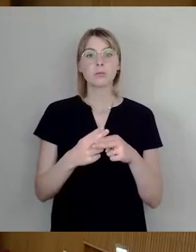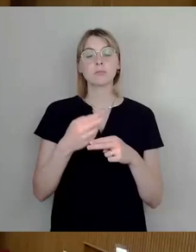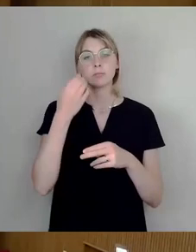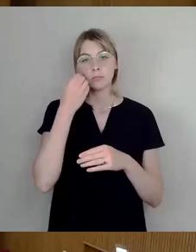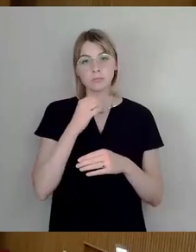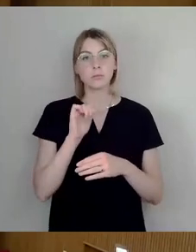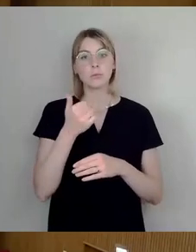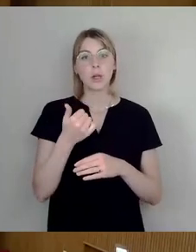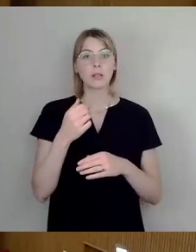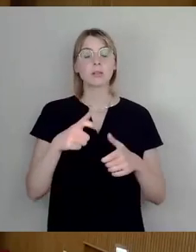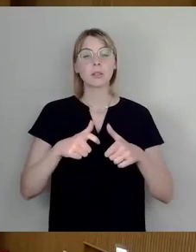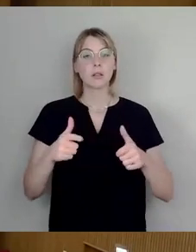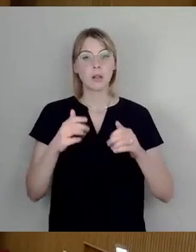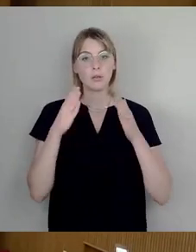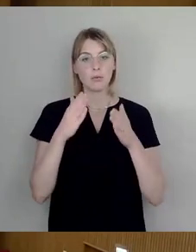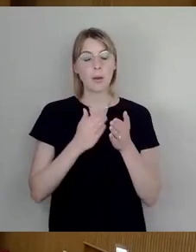-Fachplanung